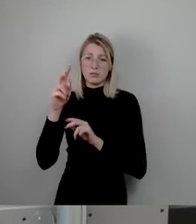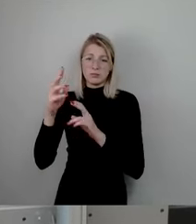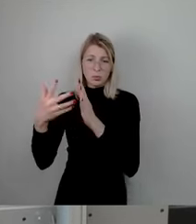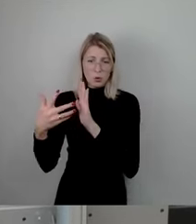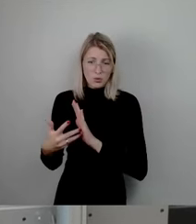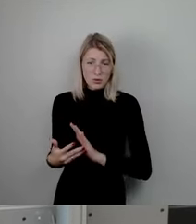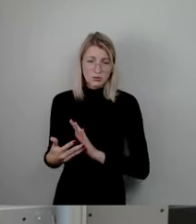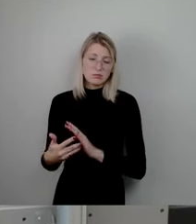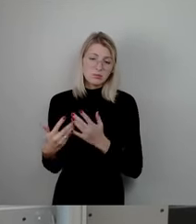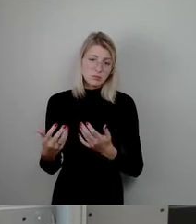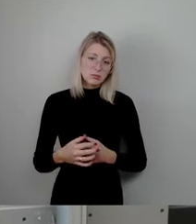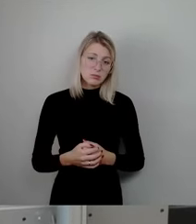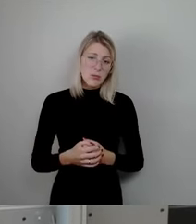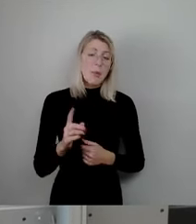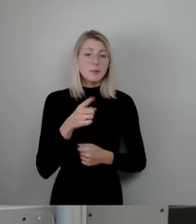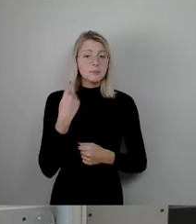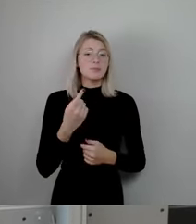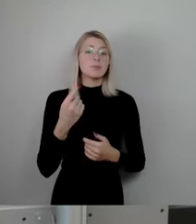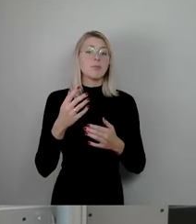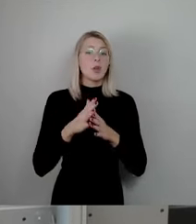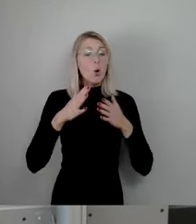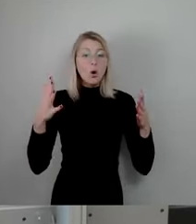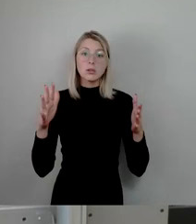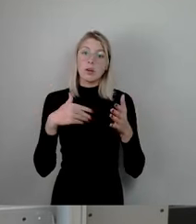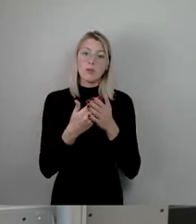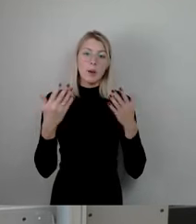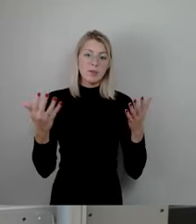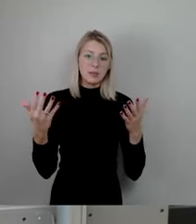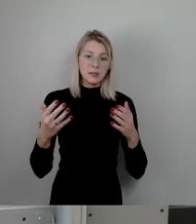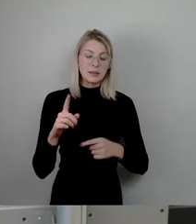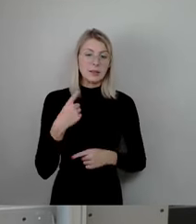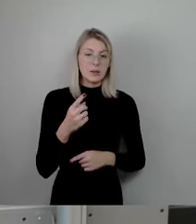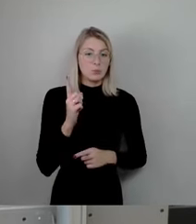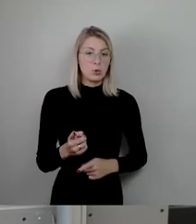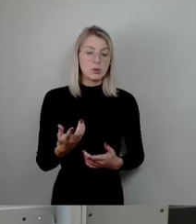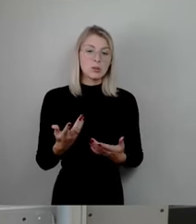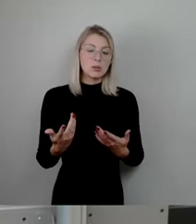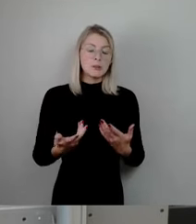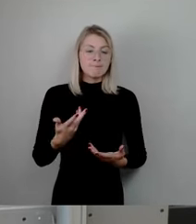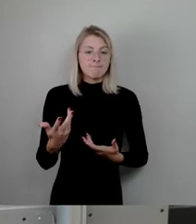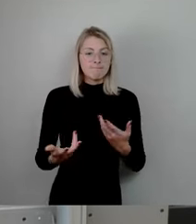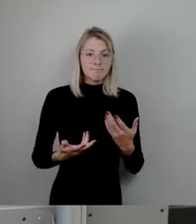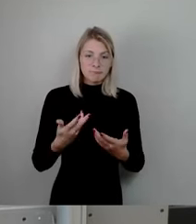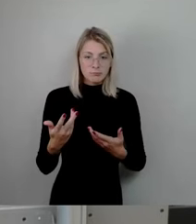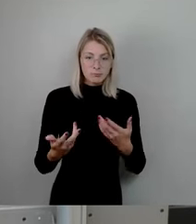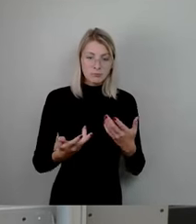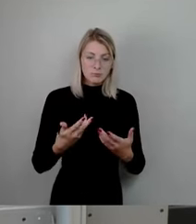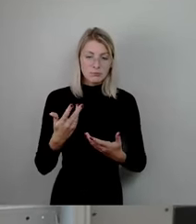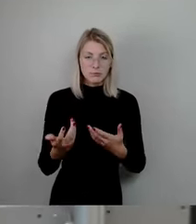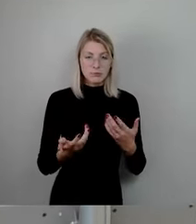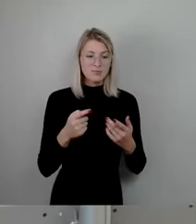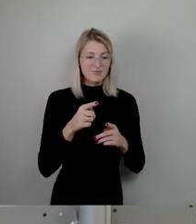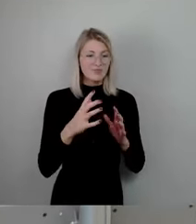Aber unsere allergrößte Aufgabe ist es, glaube ich, diesen Einsturz so publik